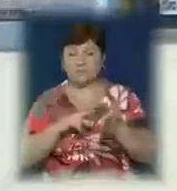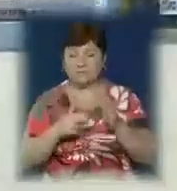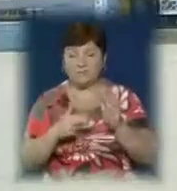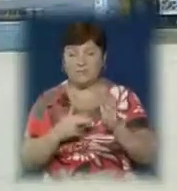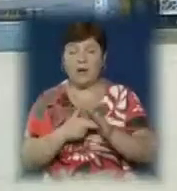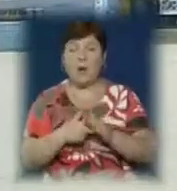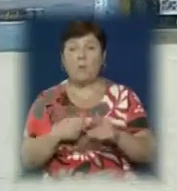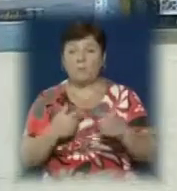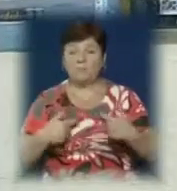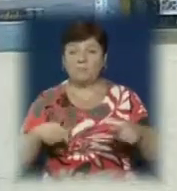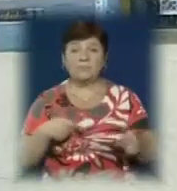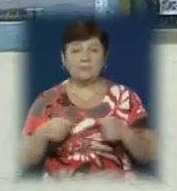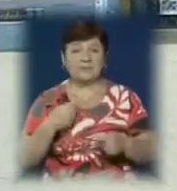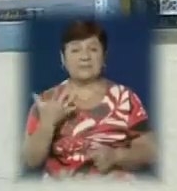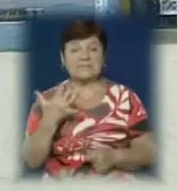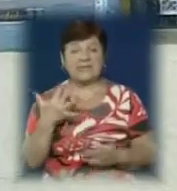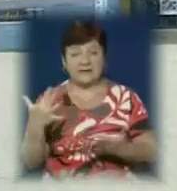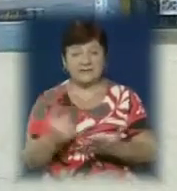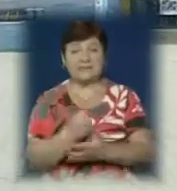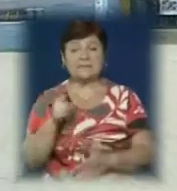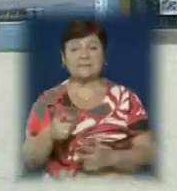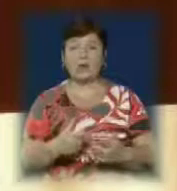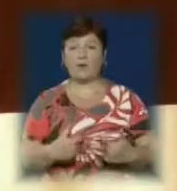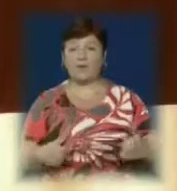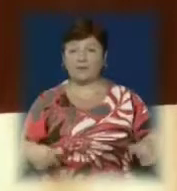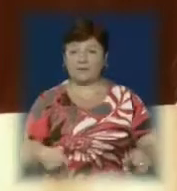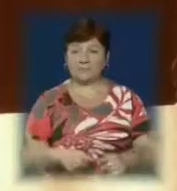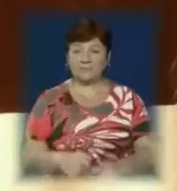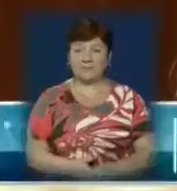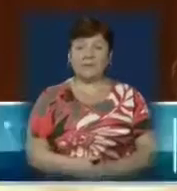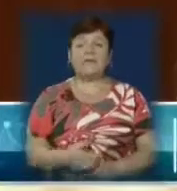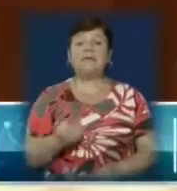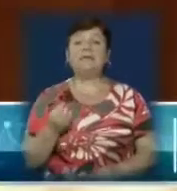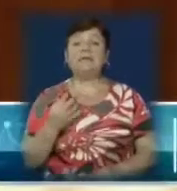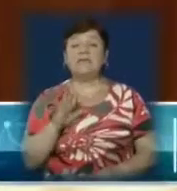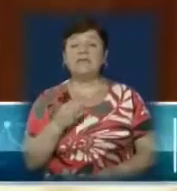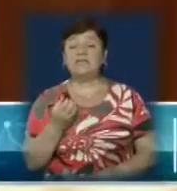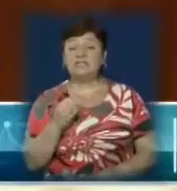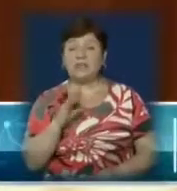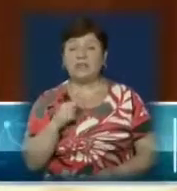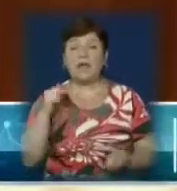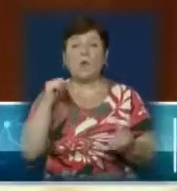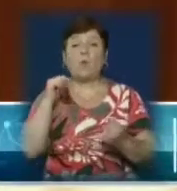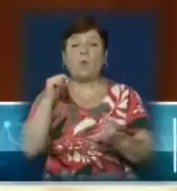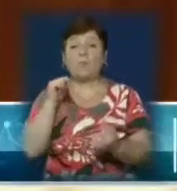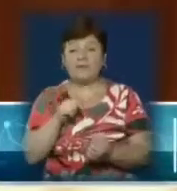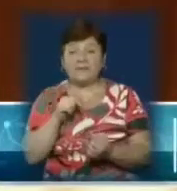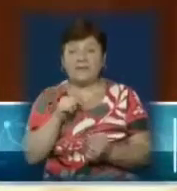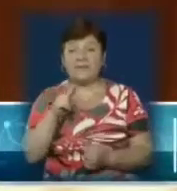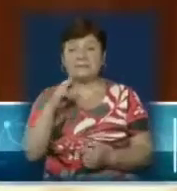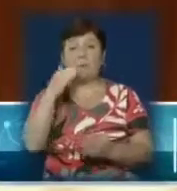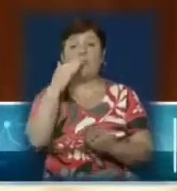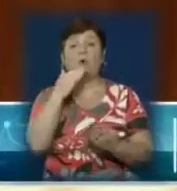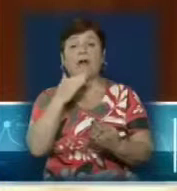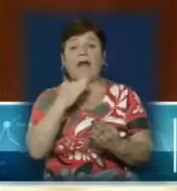профільне управління ще не знає, скільки виручать за ці об'єкти. Її ще не оприділили. Це програма приватизації. Я вас